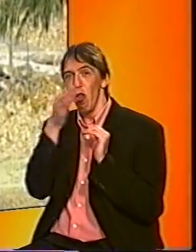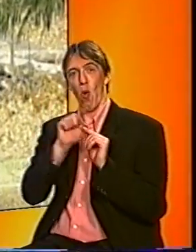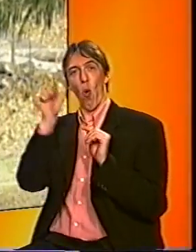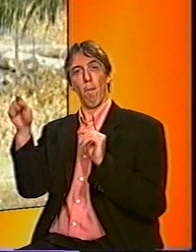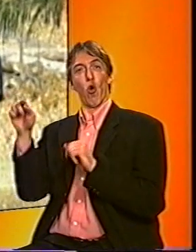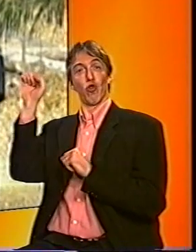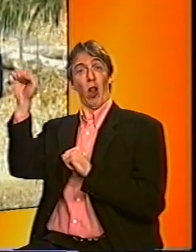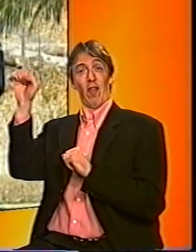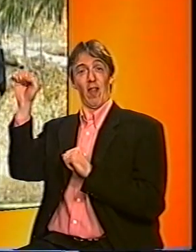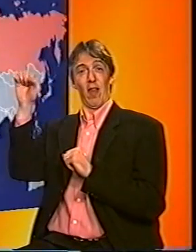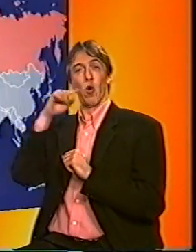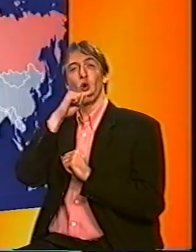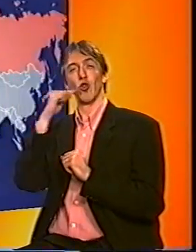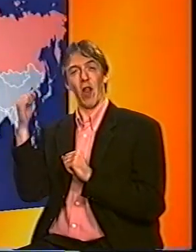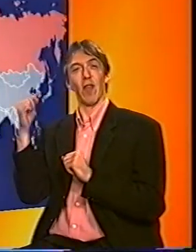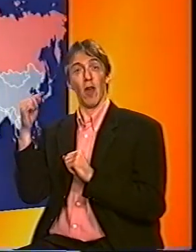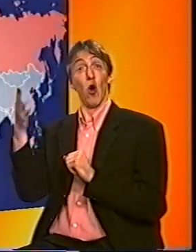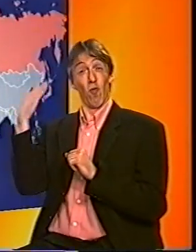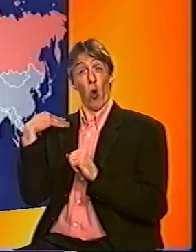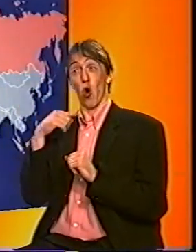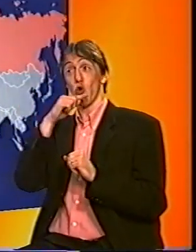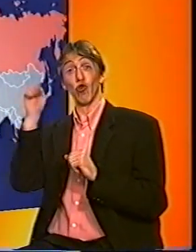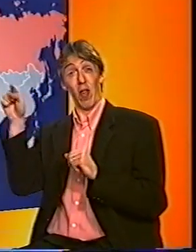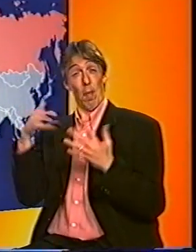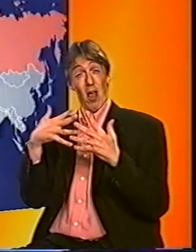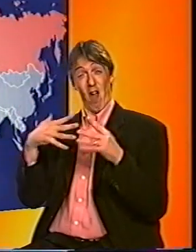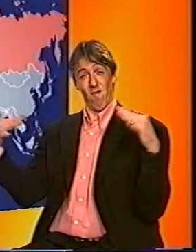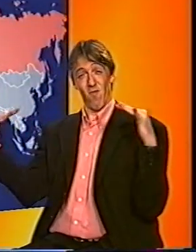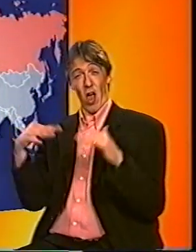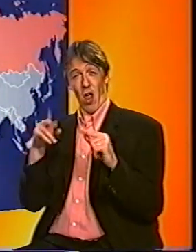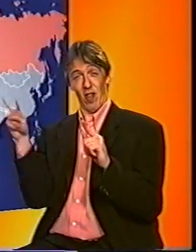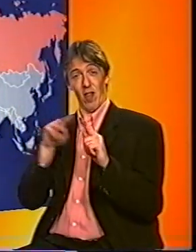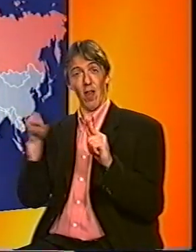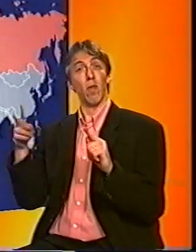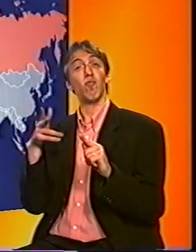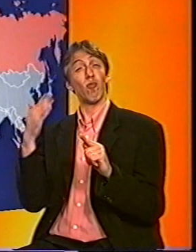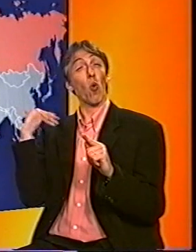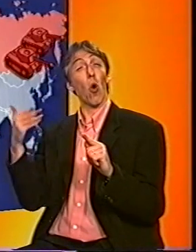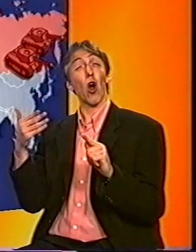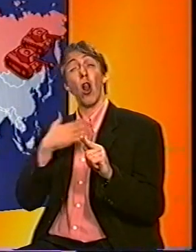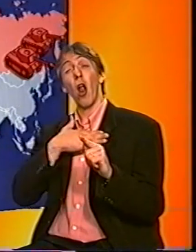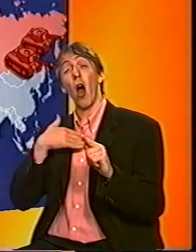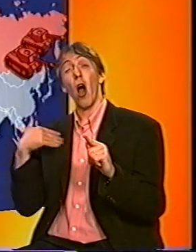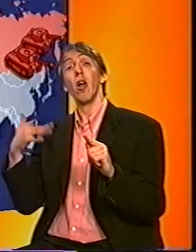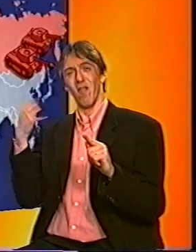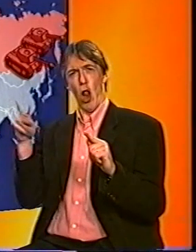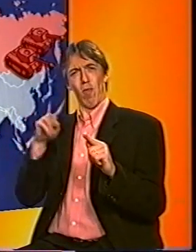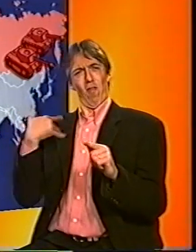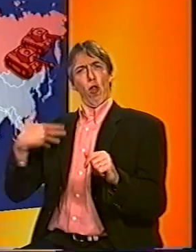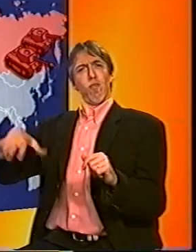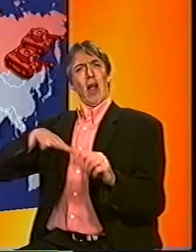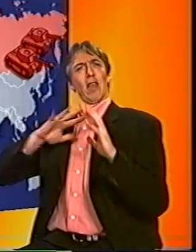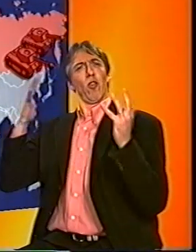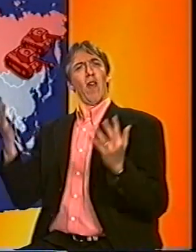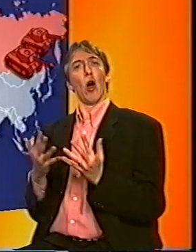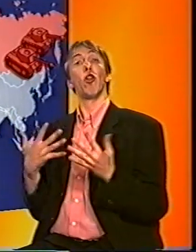belangrijkste vijand van Amerika. Rusland en Amerika wilden jarenlang allebei de baas zijn in de wereld. Ze maakten in het geheim allerlei